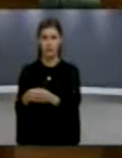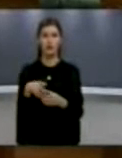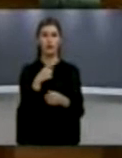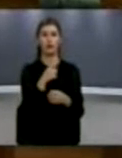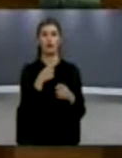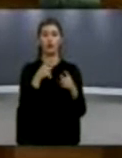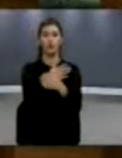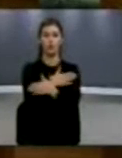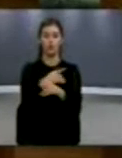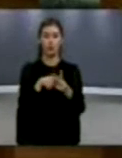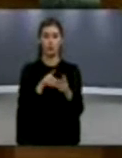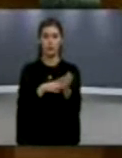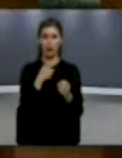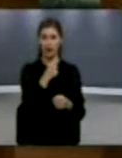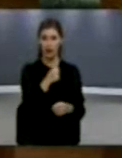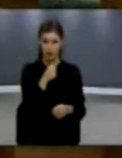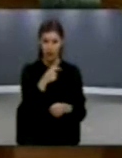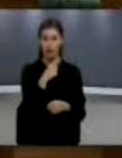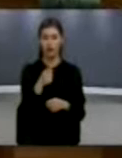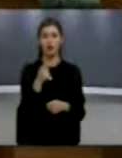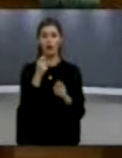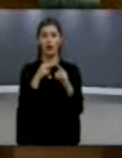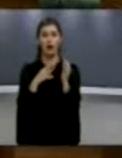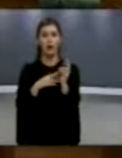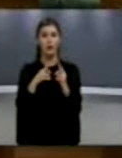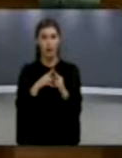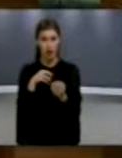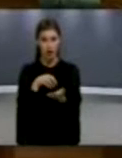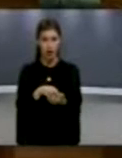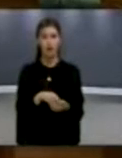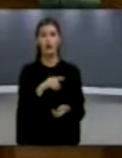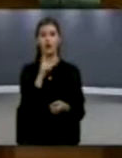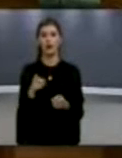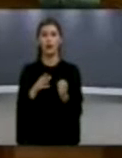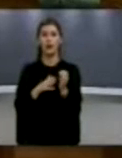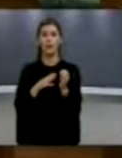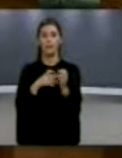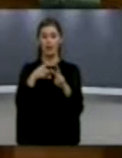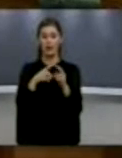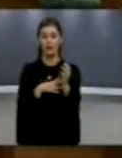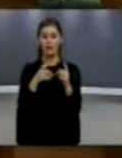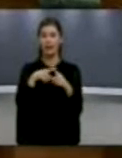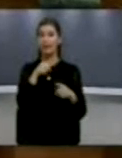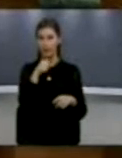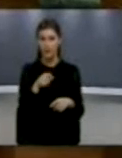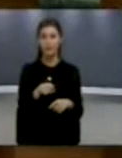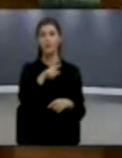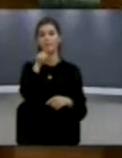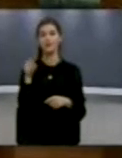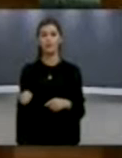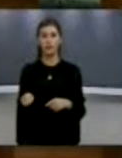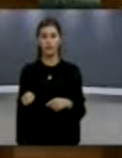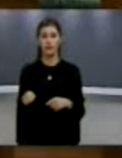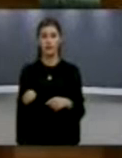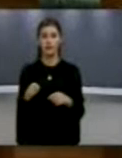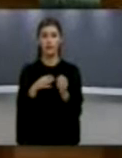Zymerit, Koshutan, grupi Isali Ramës, Bog, grupi Suf Mehmetit, Shtupeci Vogel, grupi Hajj Mustafës,